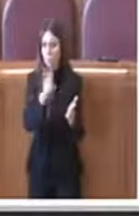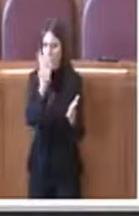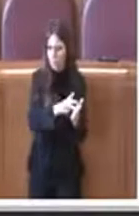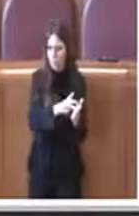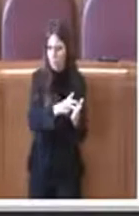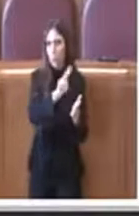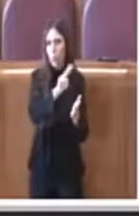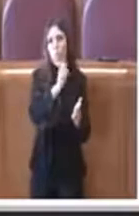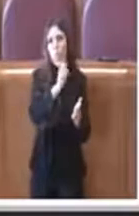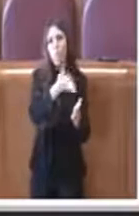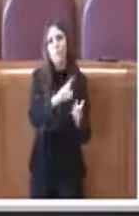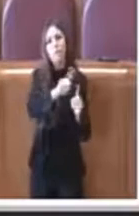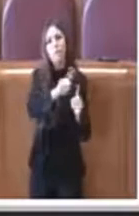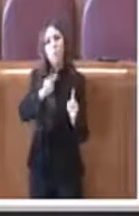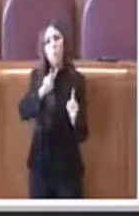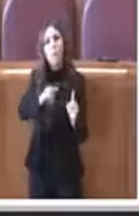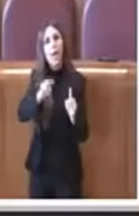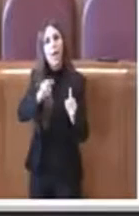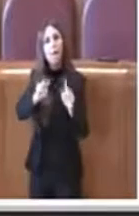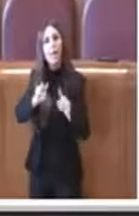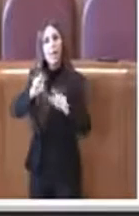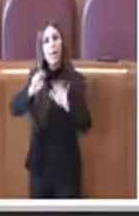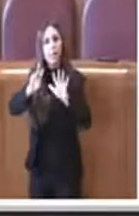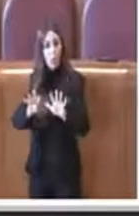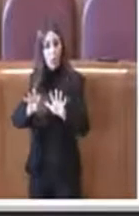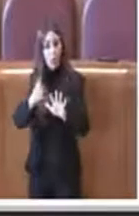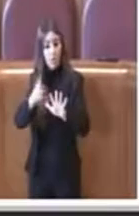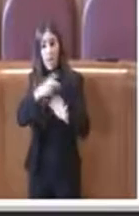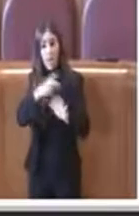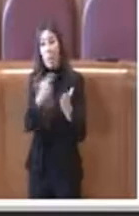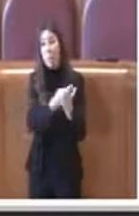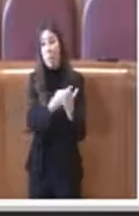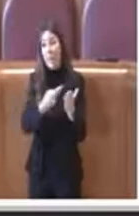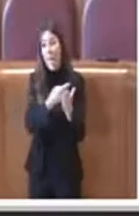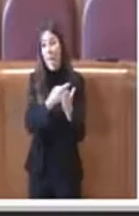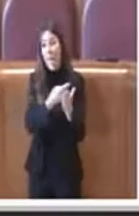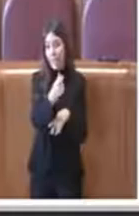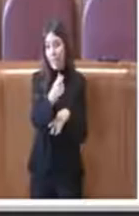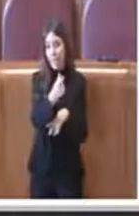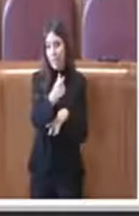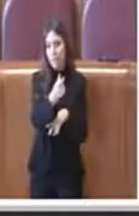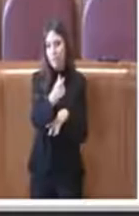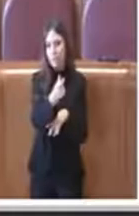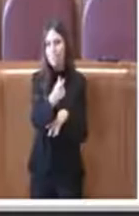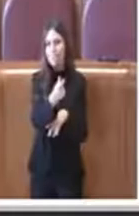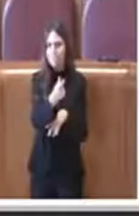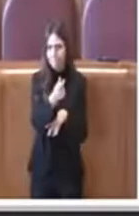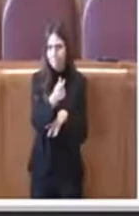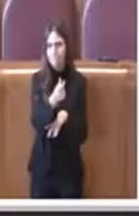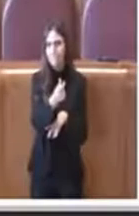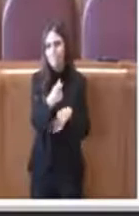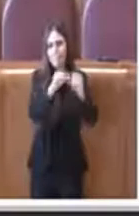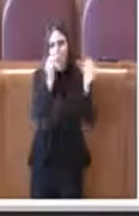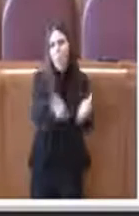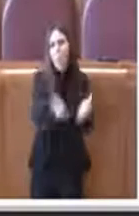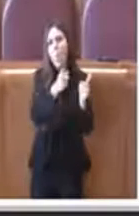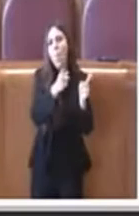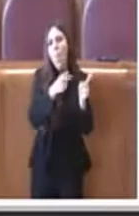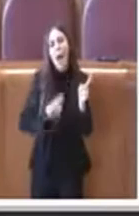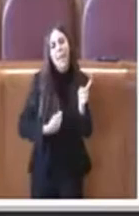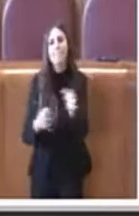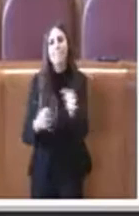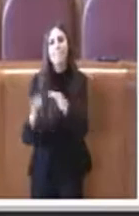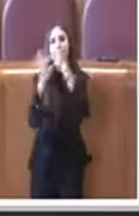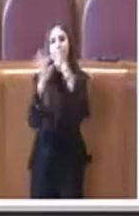il 2015 e il 2029 ma quel piano finanziario faceva come dire si strutturava anche su un piano